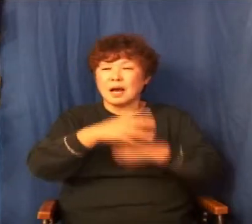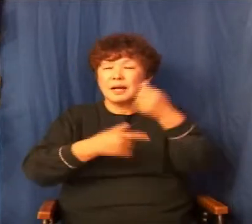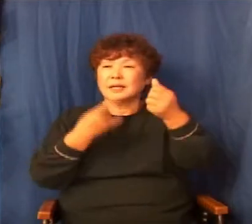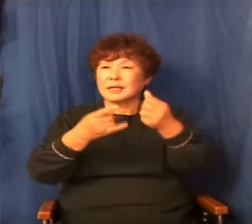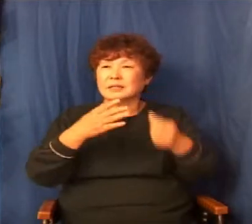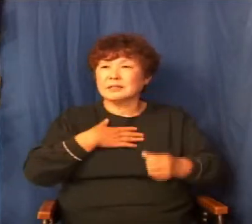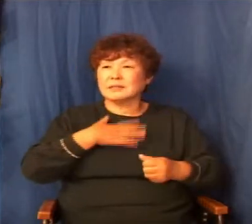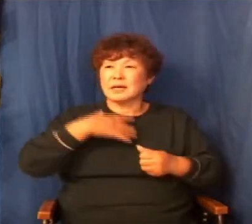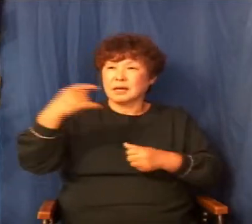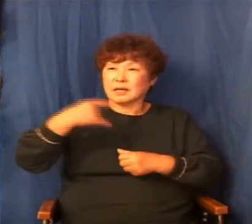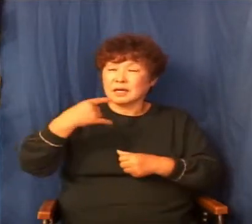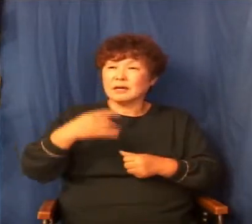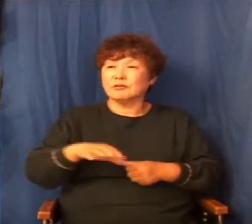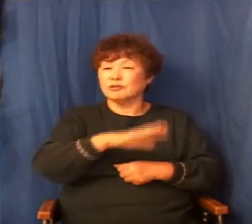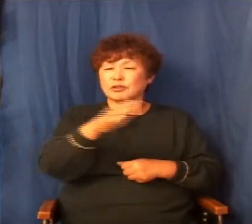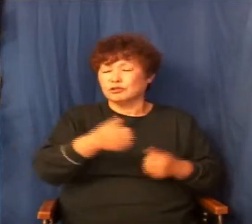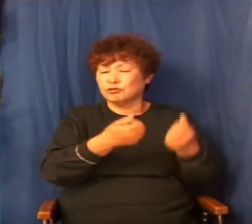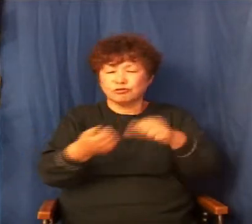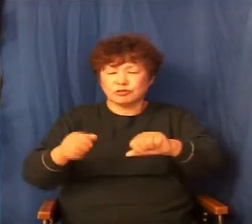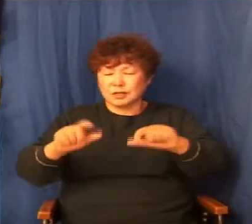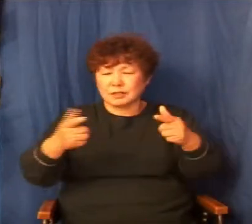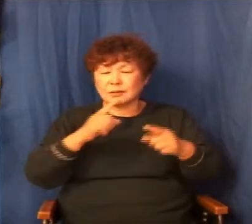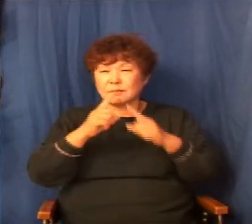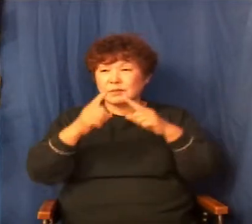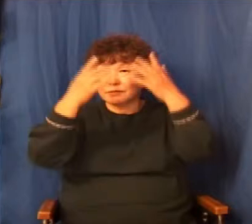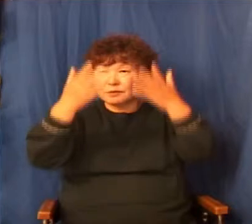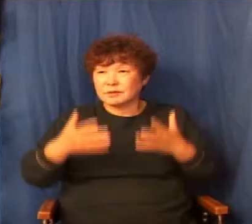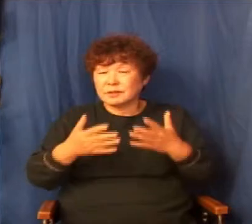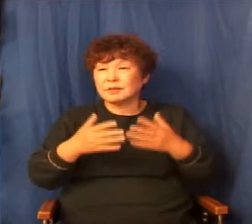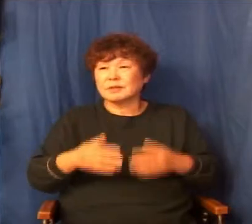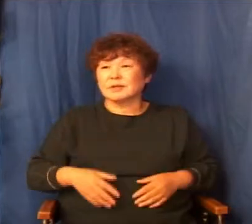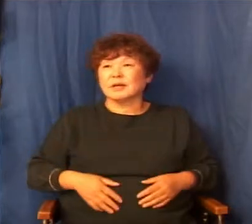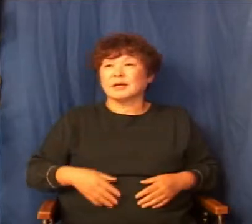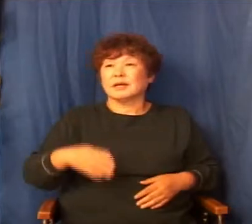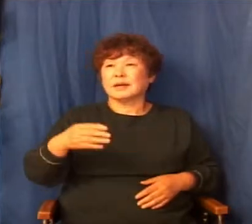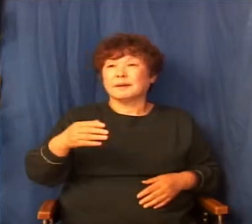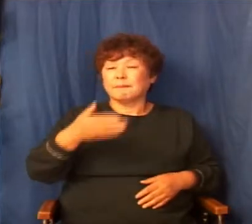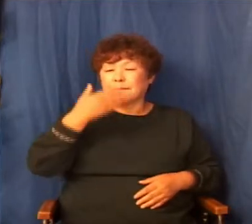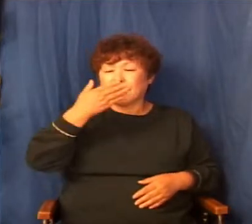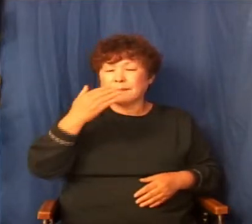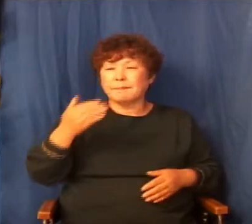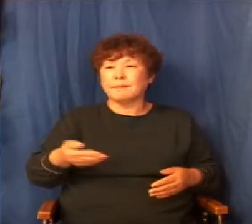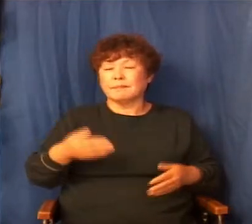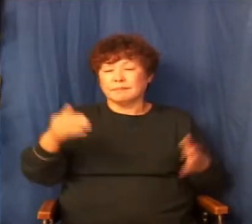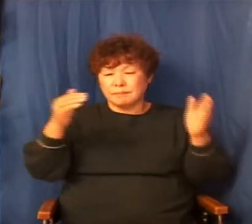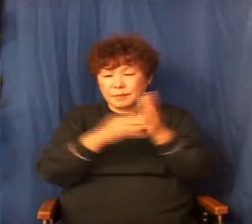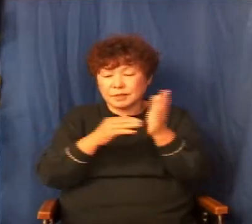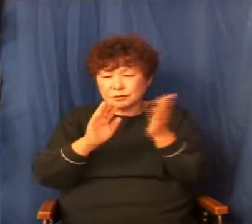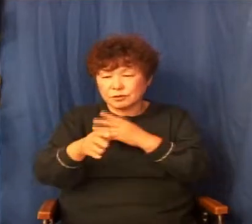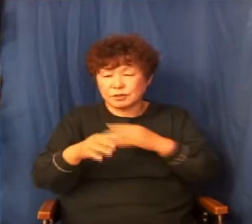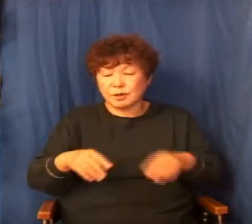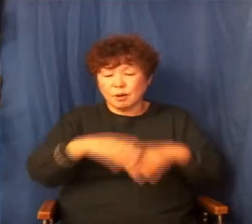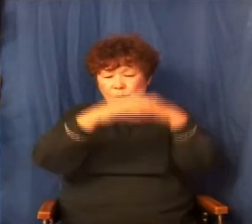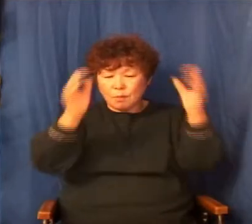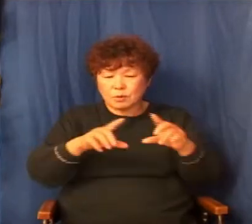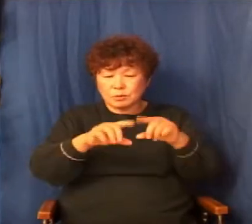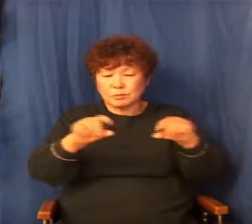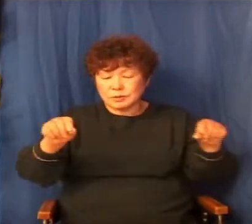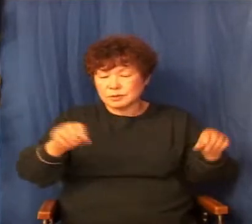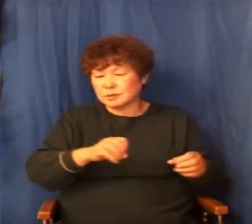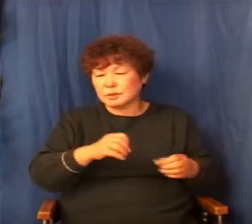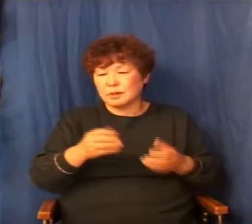우리 편안하게 밥 먹고 그 마지막 양식까지 바다에 버리자 이렇게 된 거예요 그래서 먹고 다 버립니다